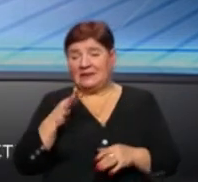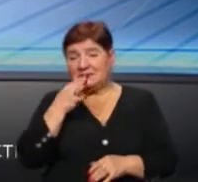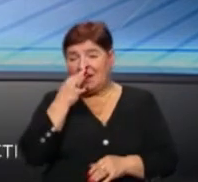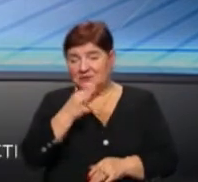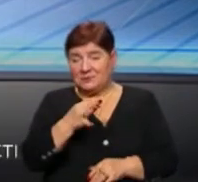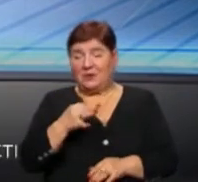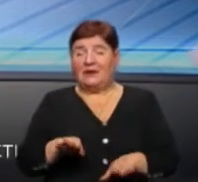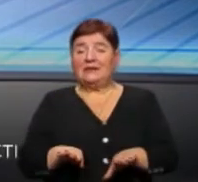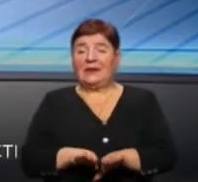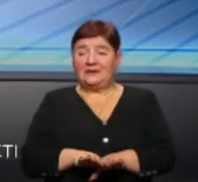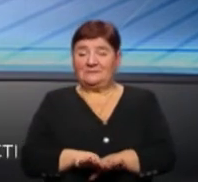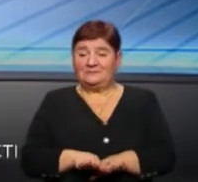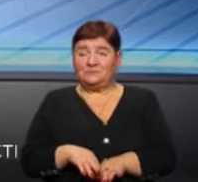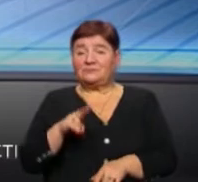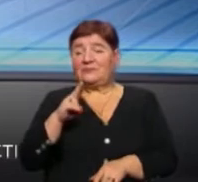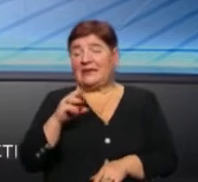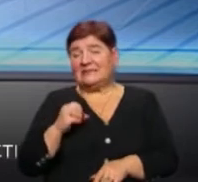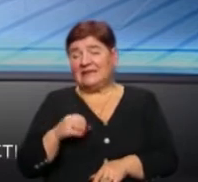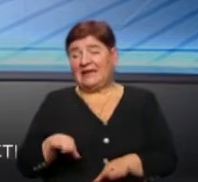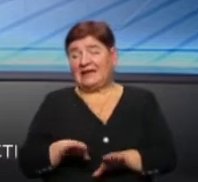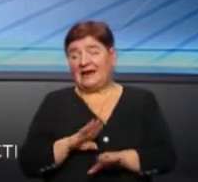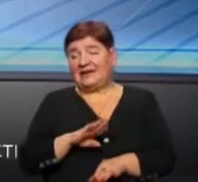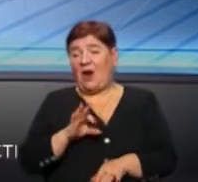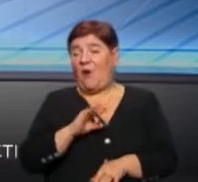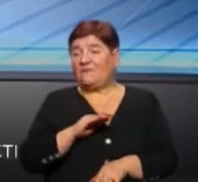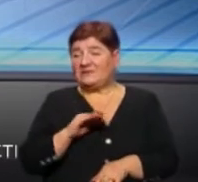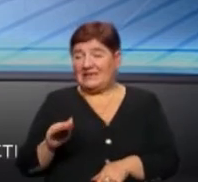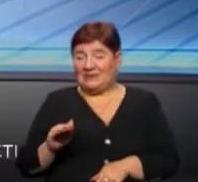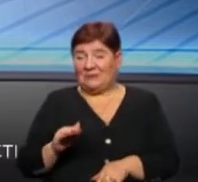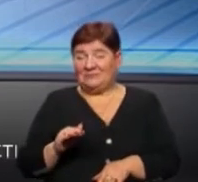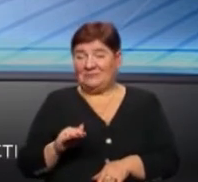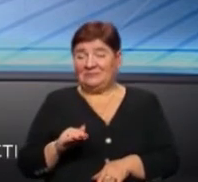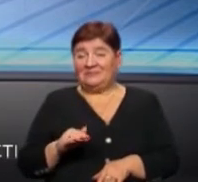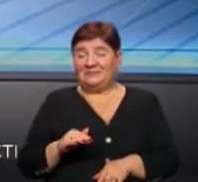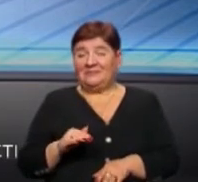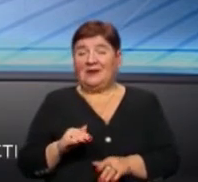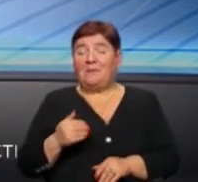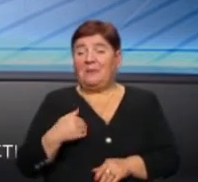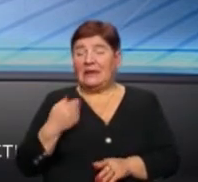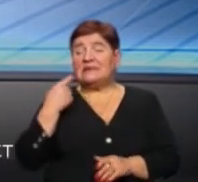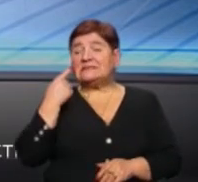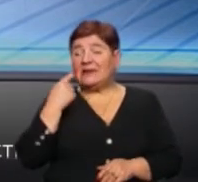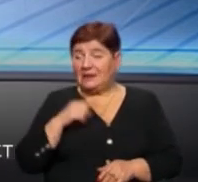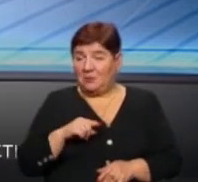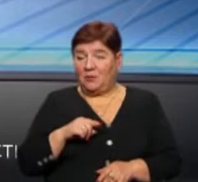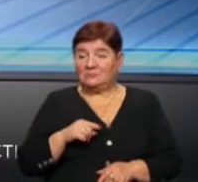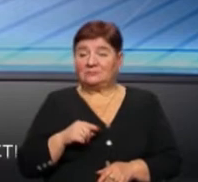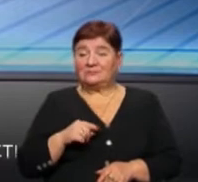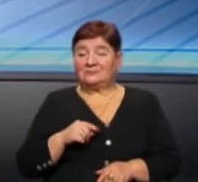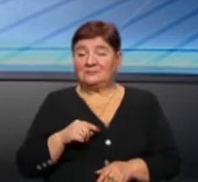скажімо так, це вже так неофіційно, так би мовити, Але ми знаємо, що